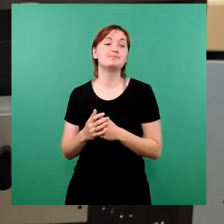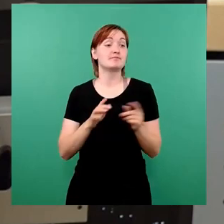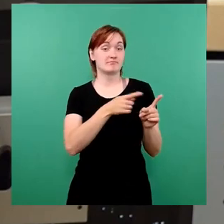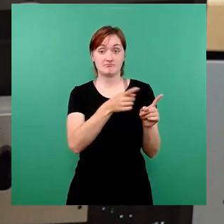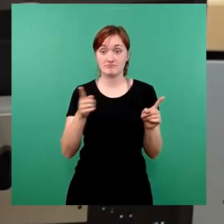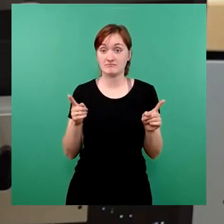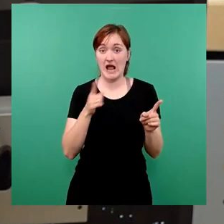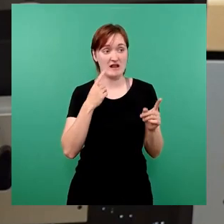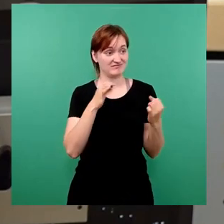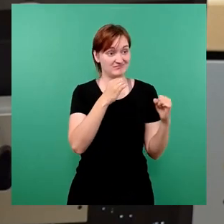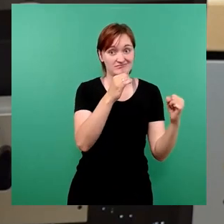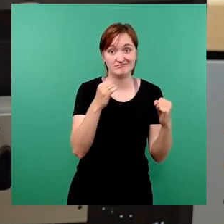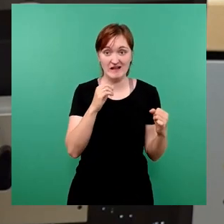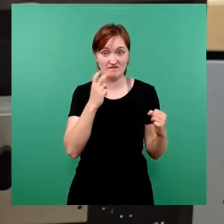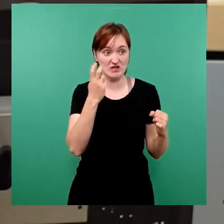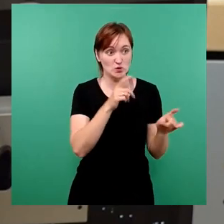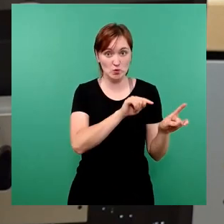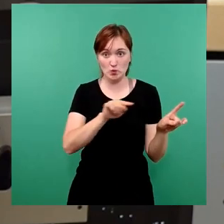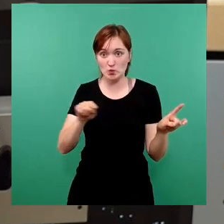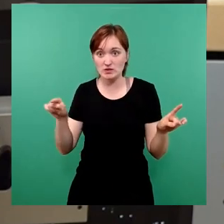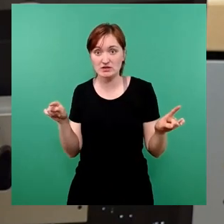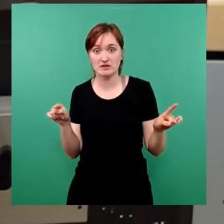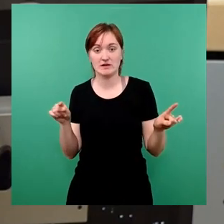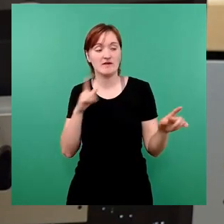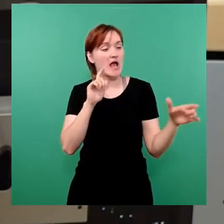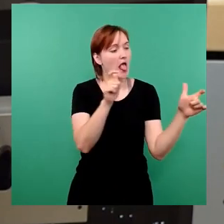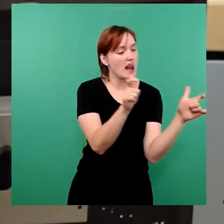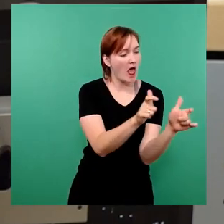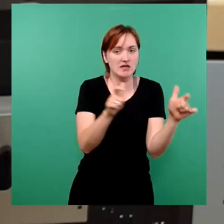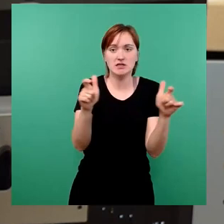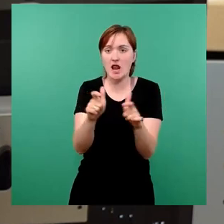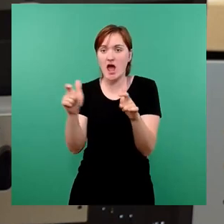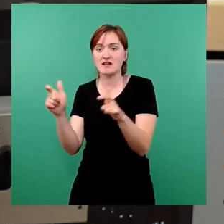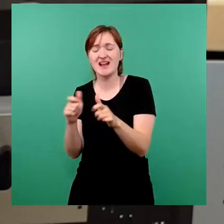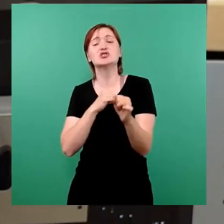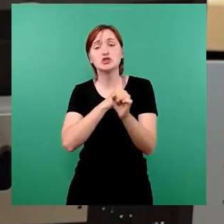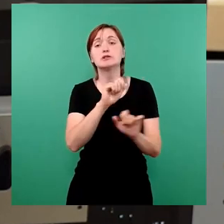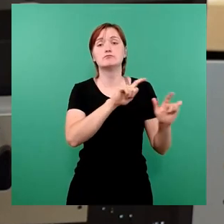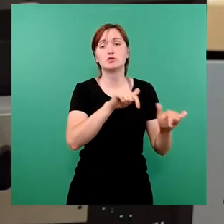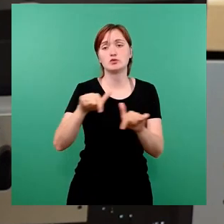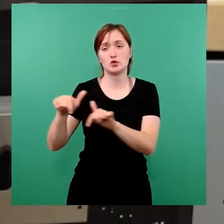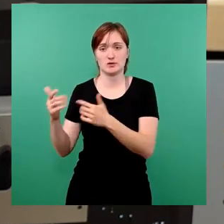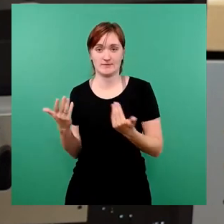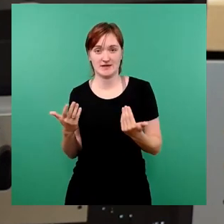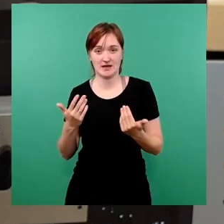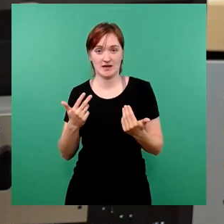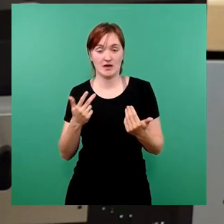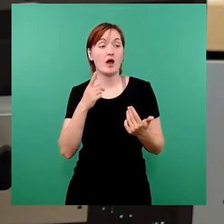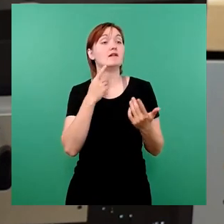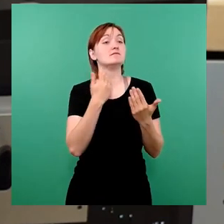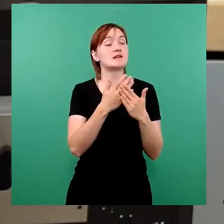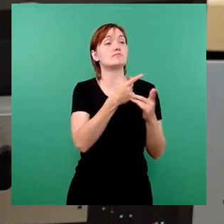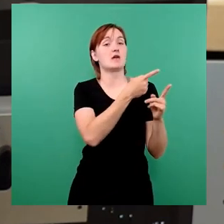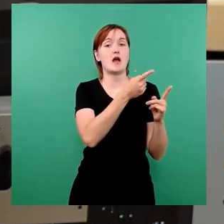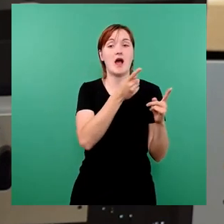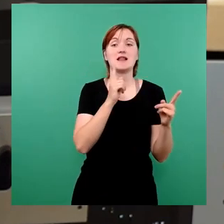Bemühungen unter dem jeweiligen Label, dies im kleinen Rahmen stattfinden zu lassen. Aufgerufen waren dafür und dazu unter anderem